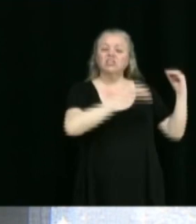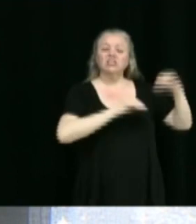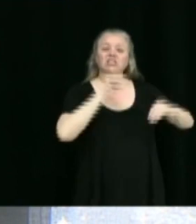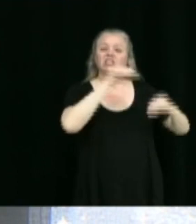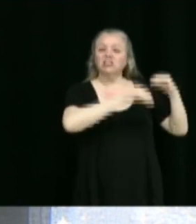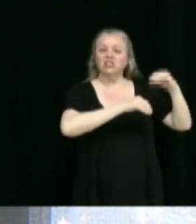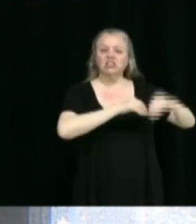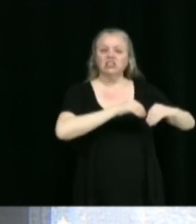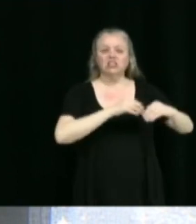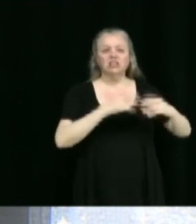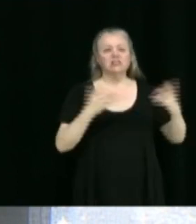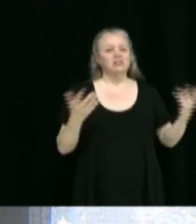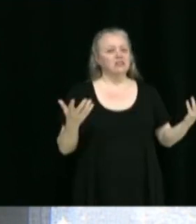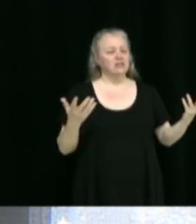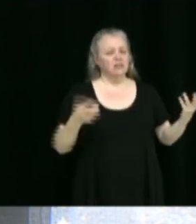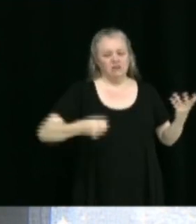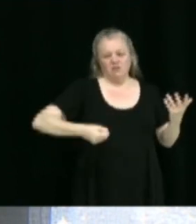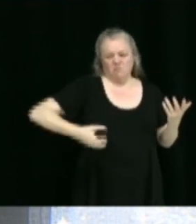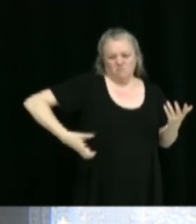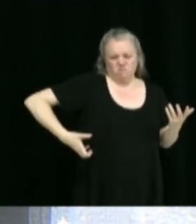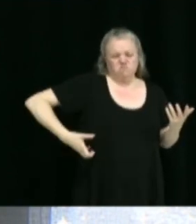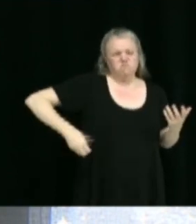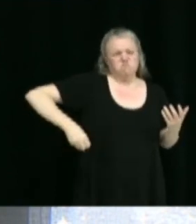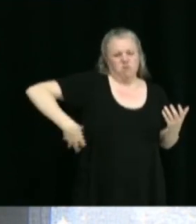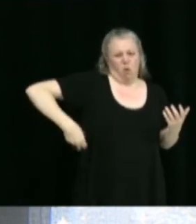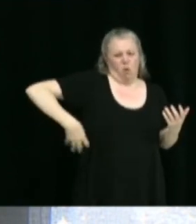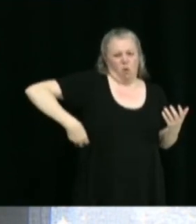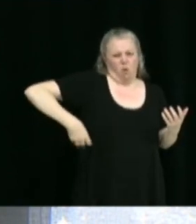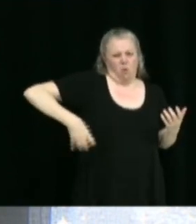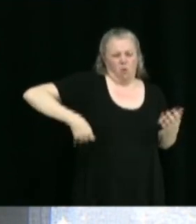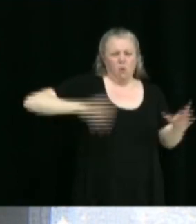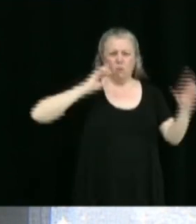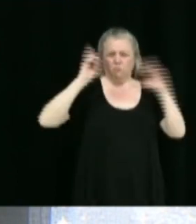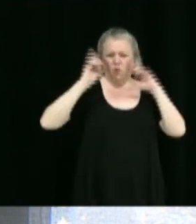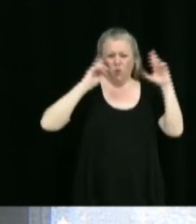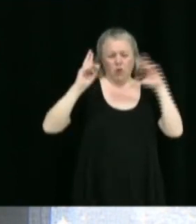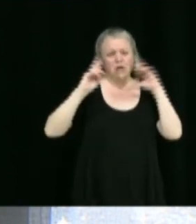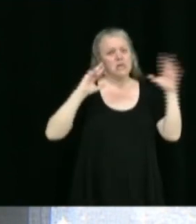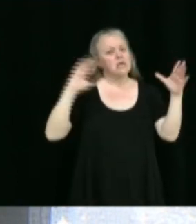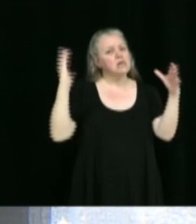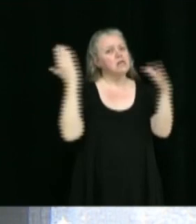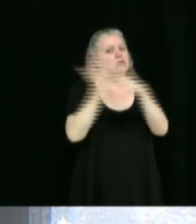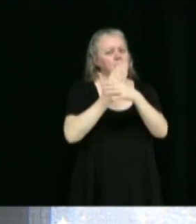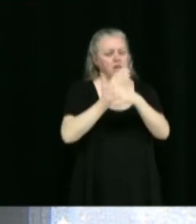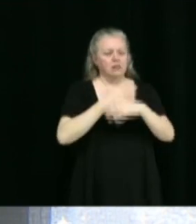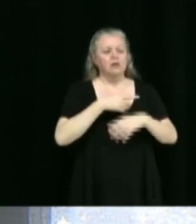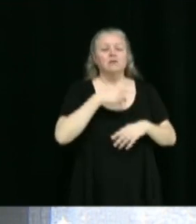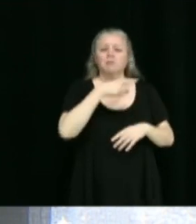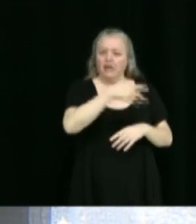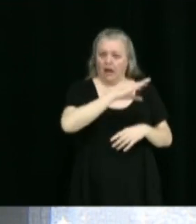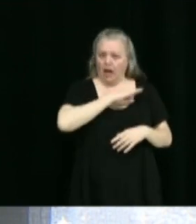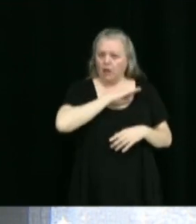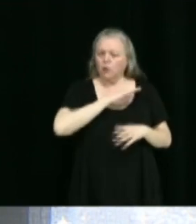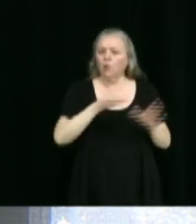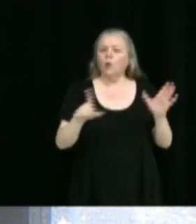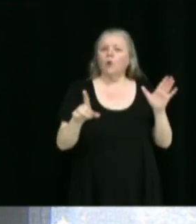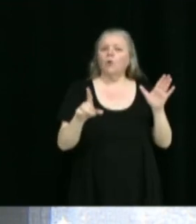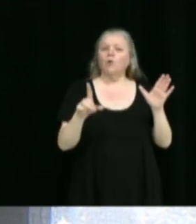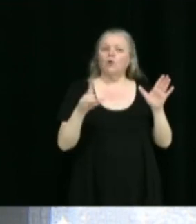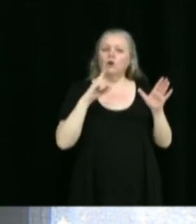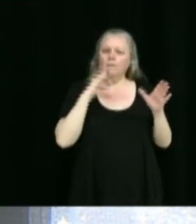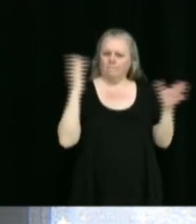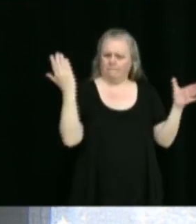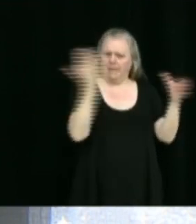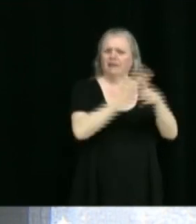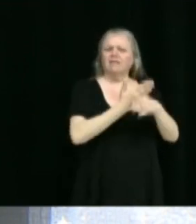le système d'échappement qui fait pas mal plus de bruit peut venir bien dérangeant. Il y avait eu certaines mesures qui avaient été mises en